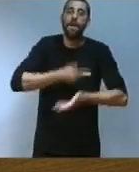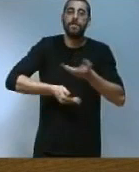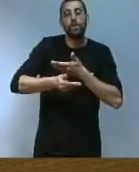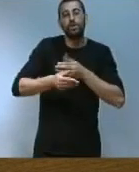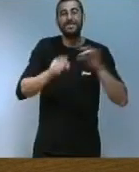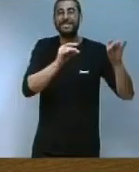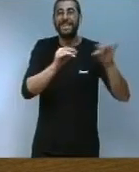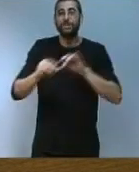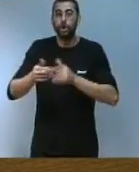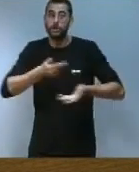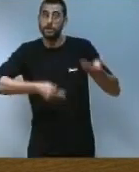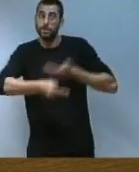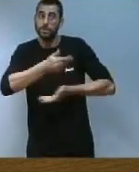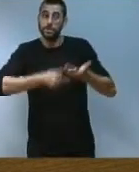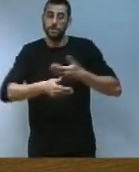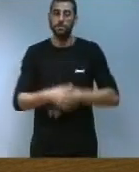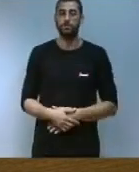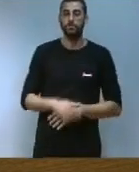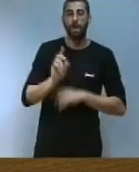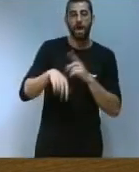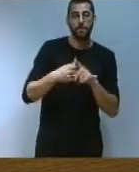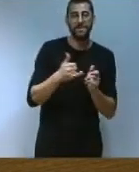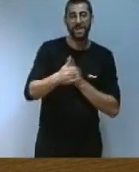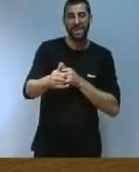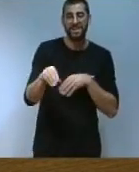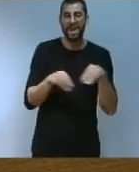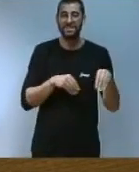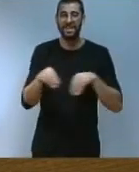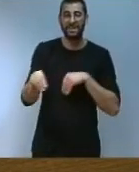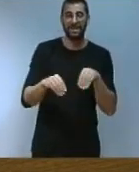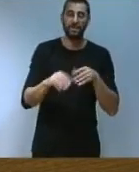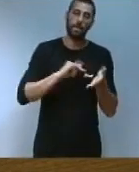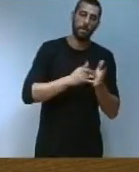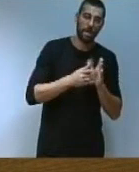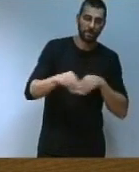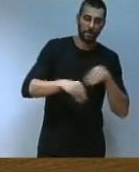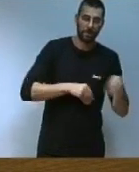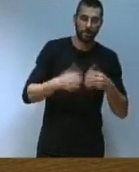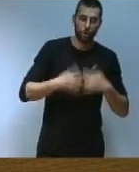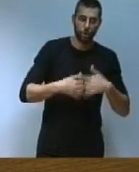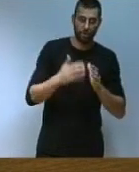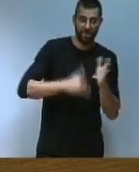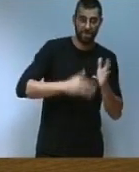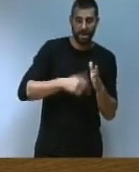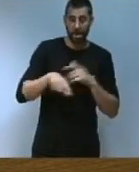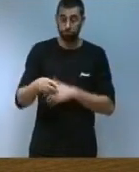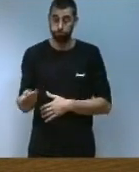a més entre els eixos estratègics del pla estratègic de la indústria valenciana s'inclou com un objectiu l